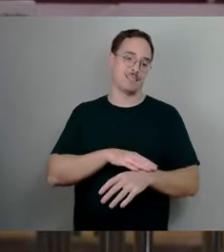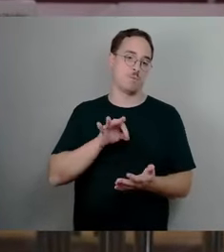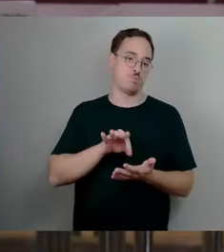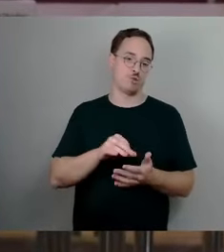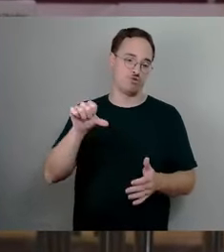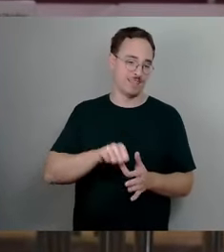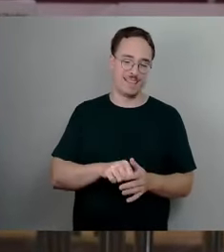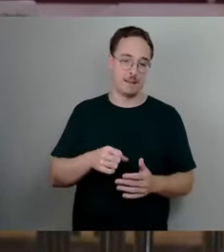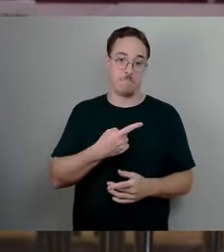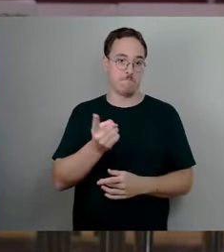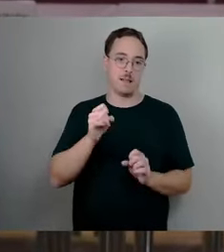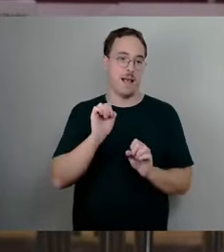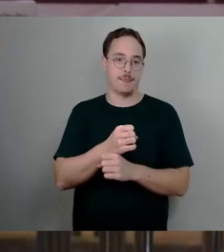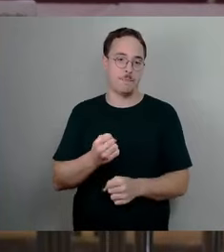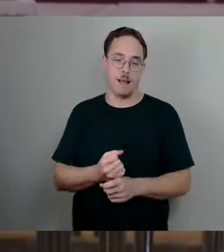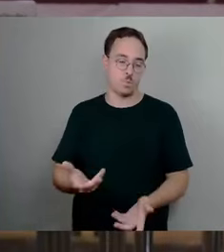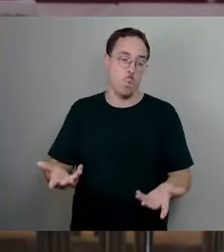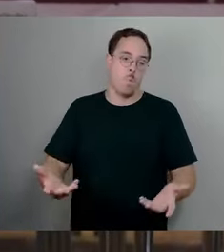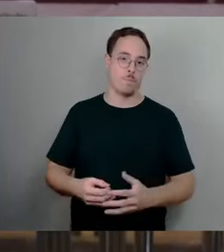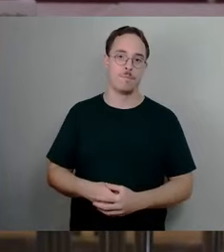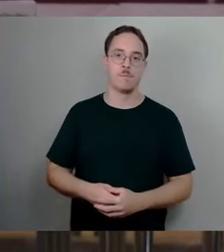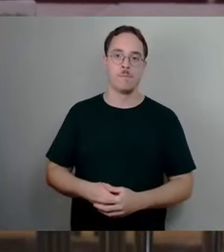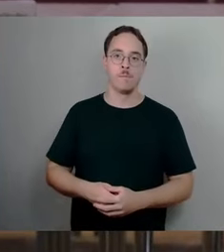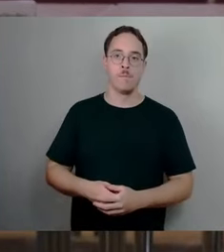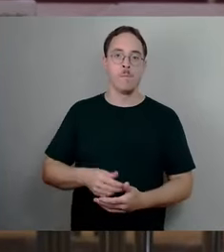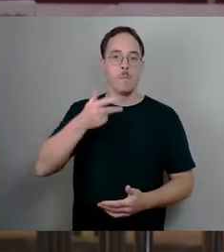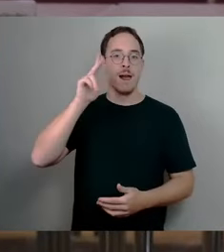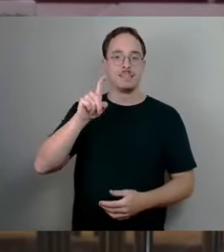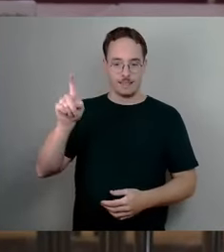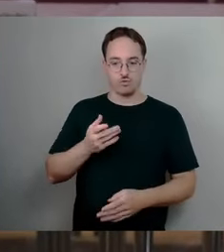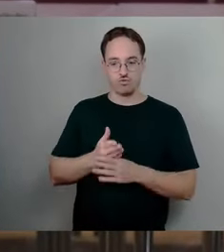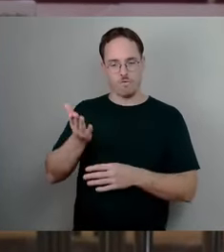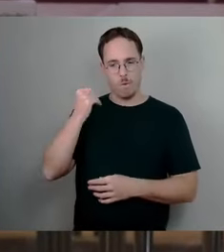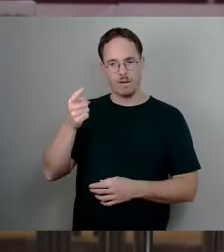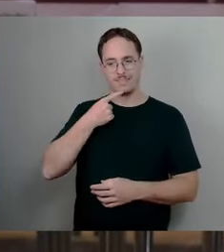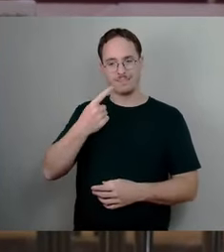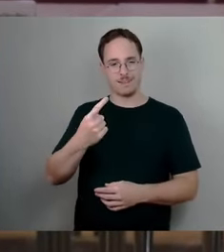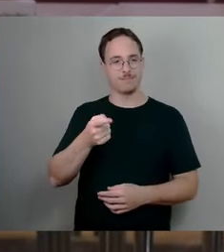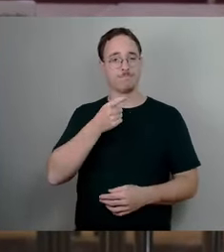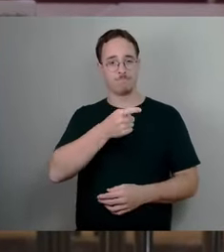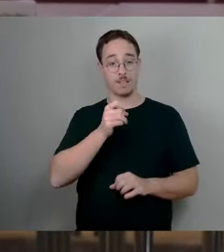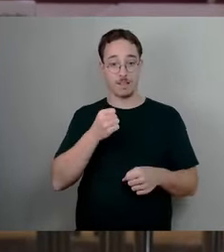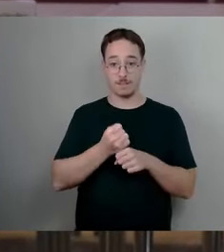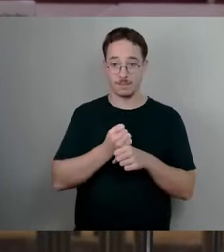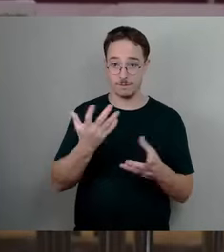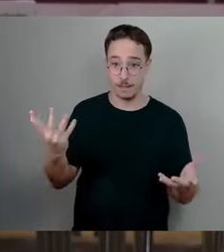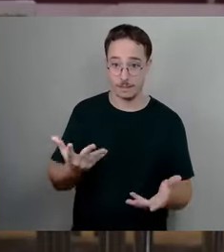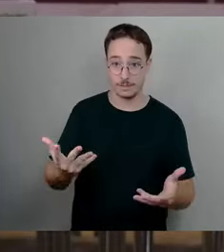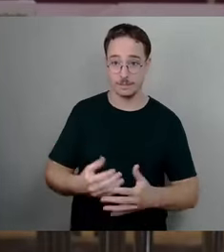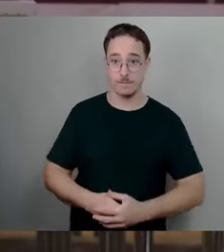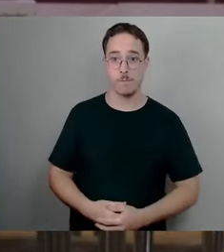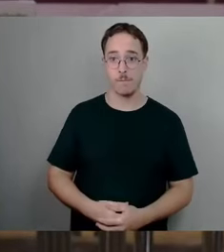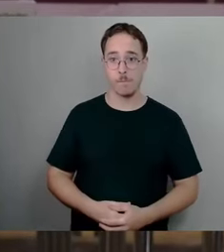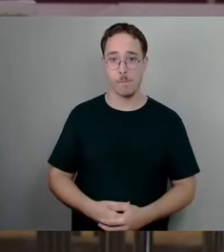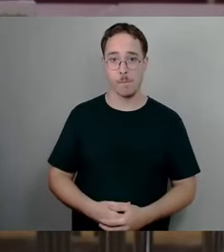wofür Sie was kennen können und das hat ja Herr Zastrow auch schon in dem ersten Teil der Fragerunde entsprechend präzisiert, ist hier